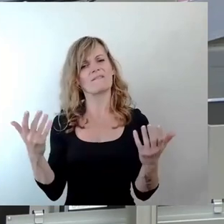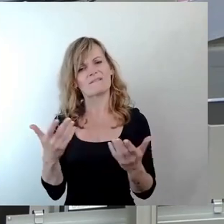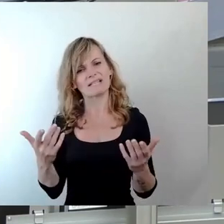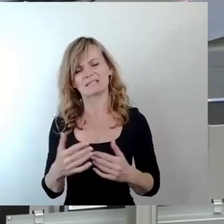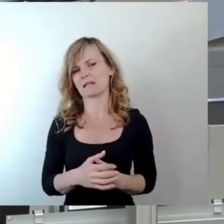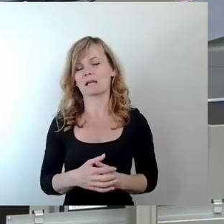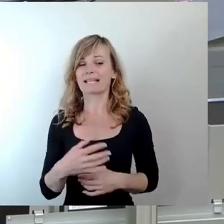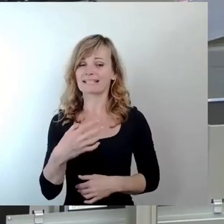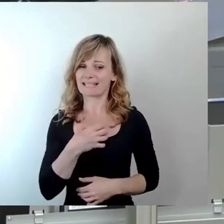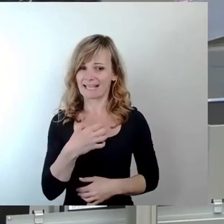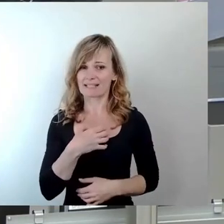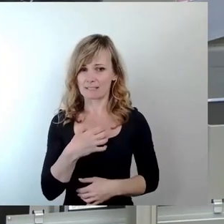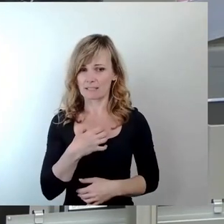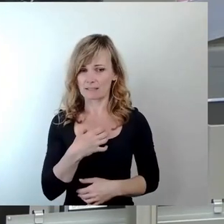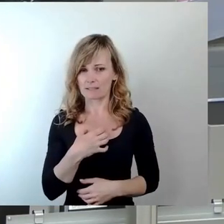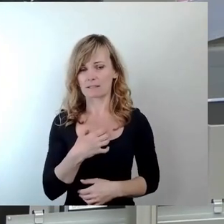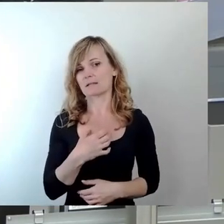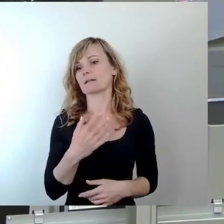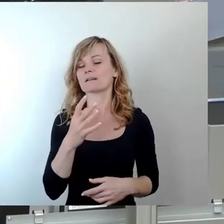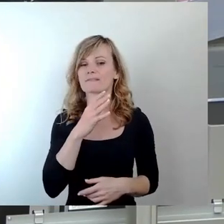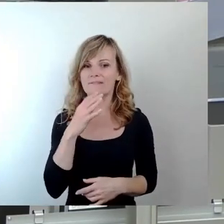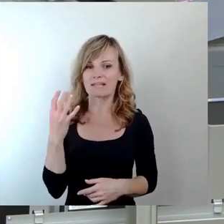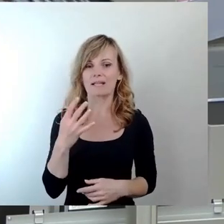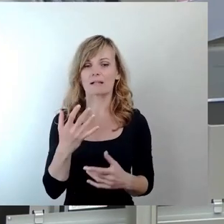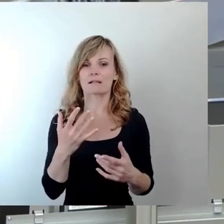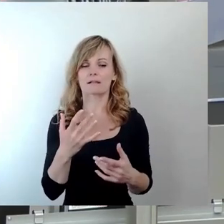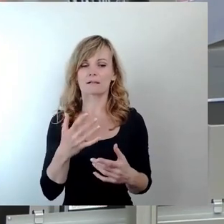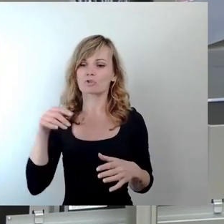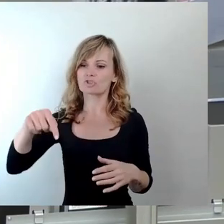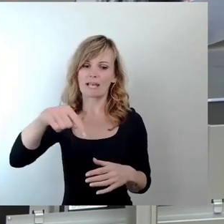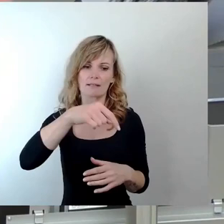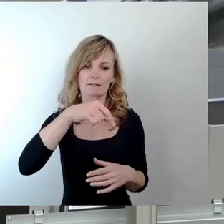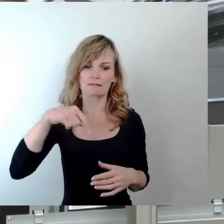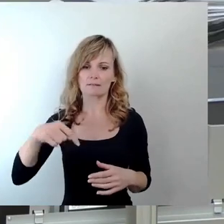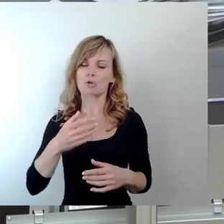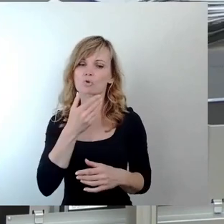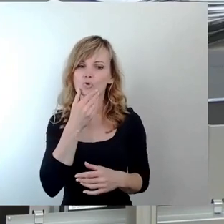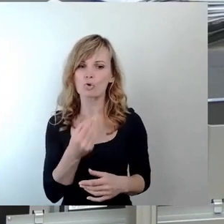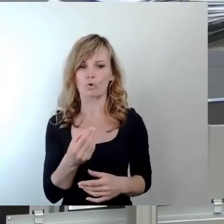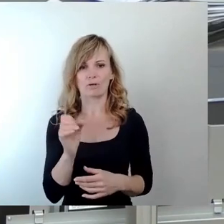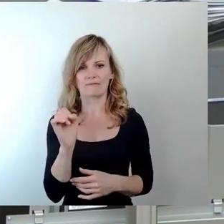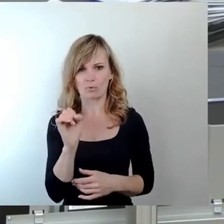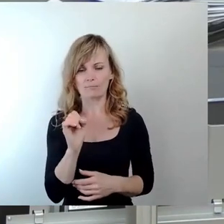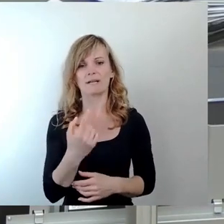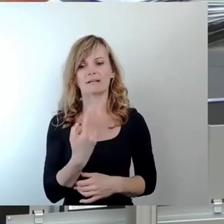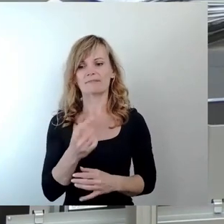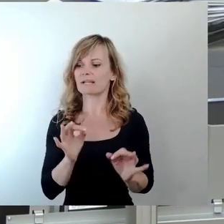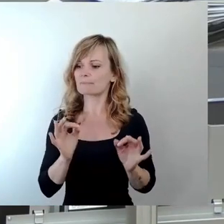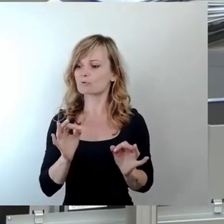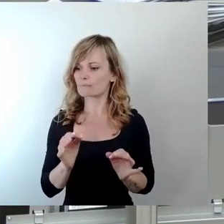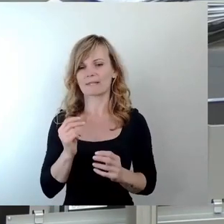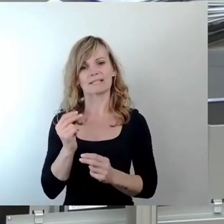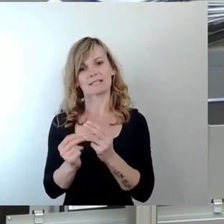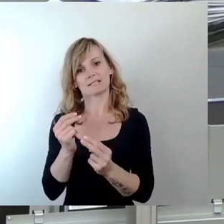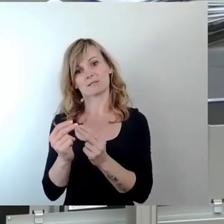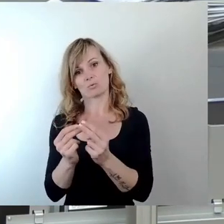anderem an sehr, sehr vielen Stellen so schön ist, weil wir gewisse Traditionen haben. Eine